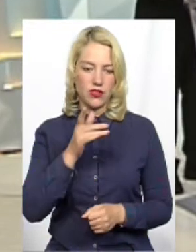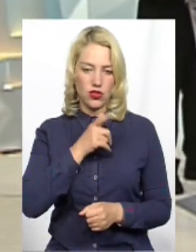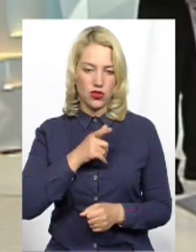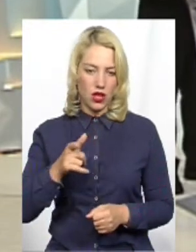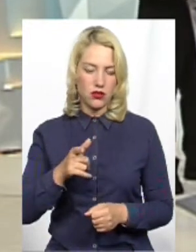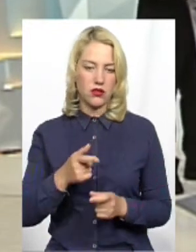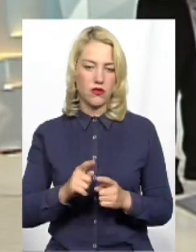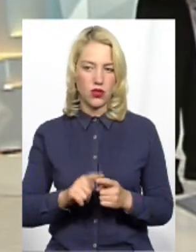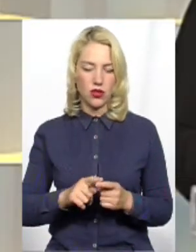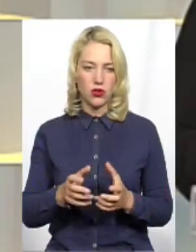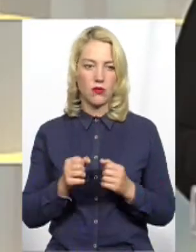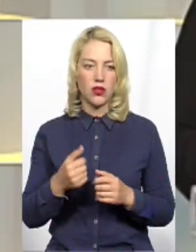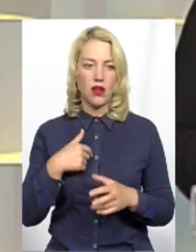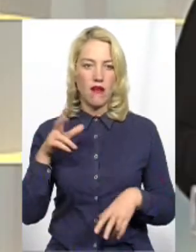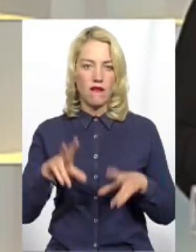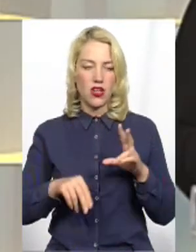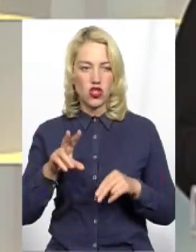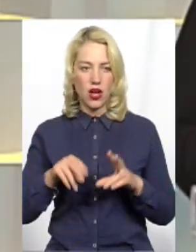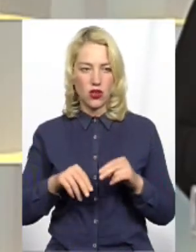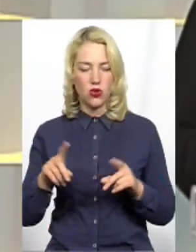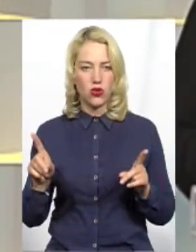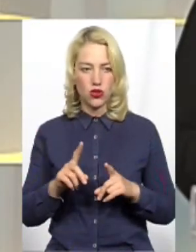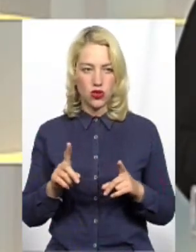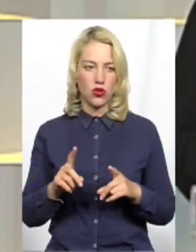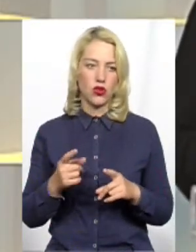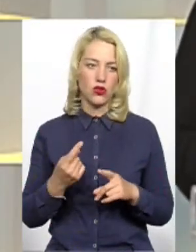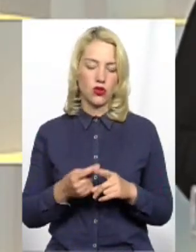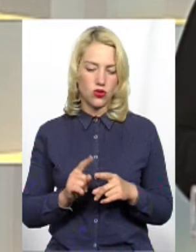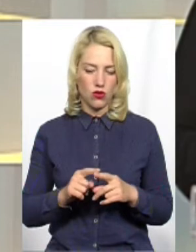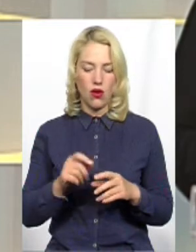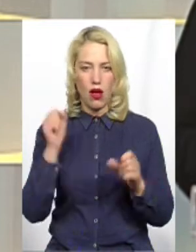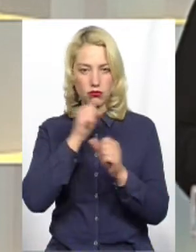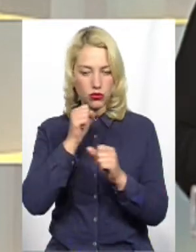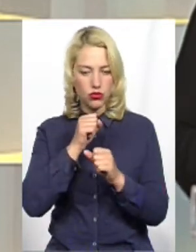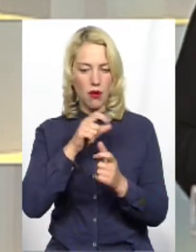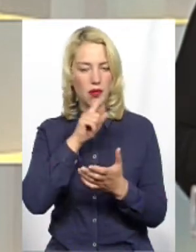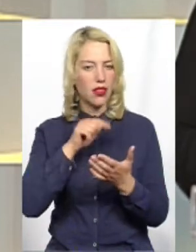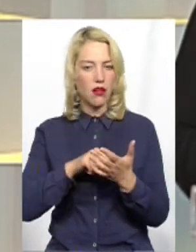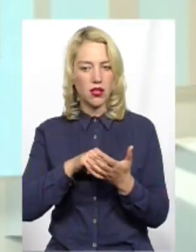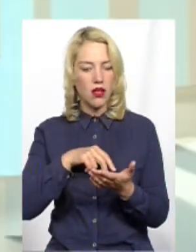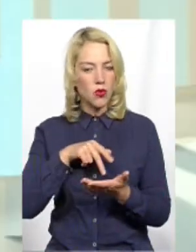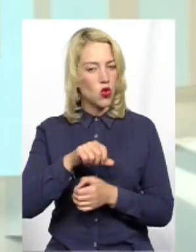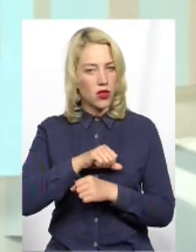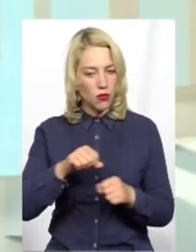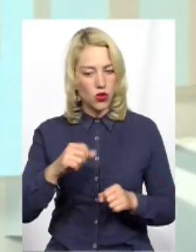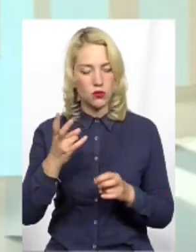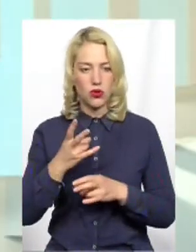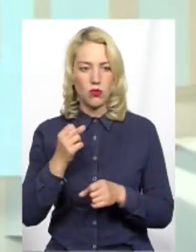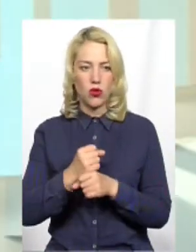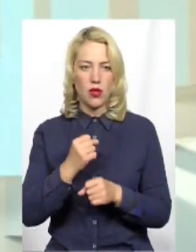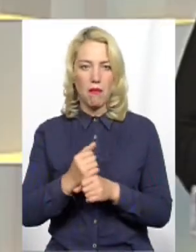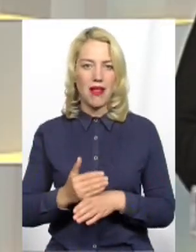служби. І я вважаю, що огульно до цього питання підходити не можна. Повинні фахівці розробити